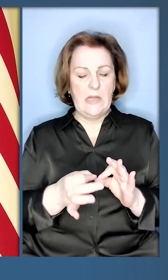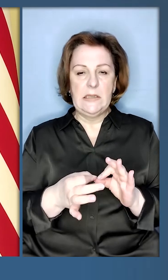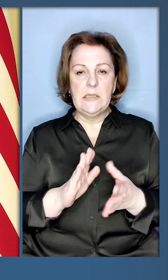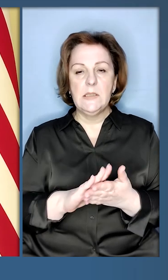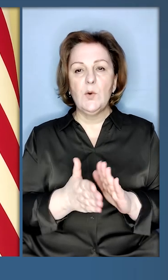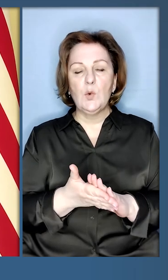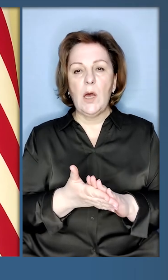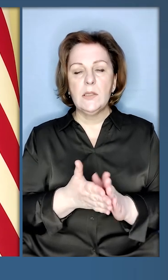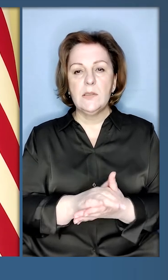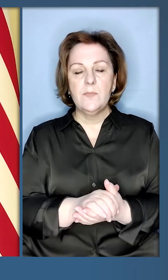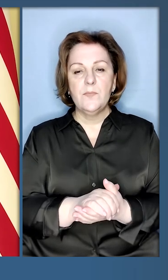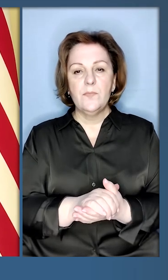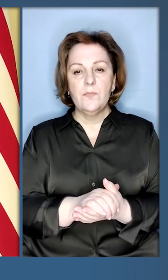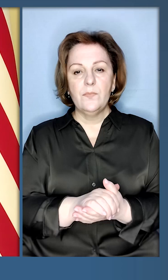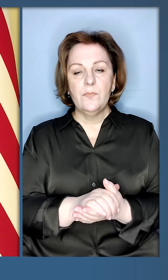ситуації.